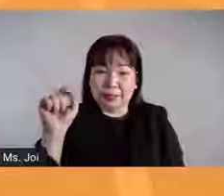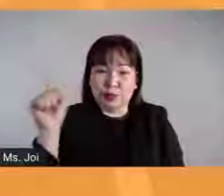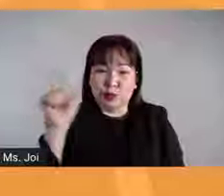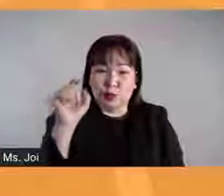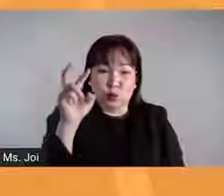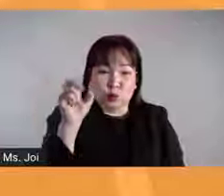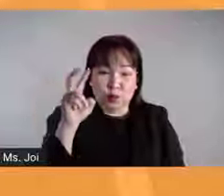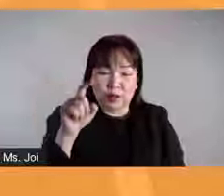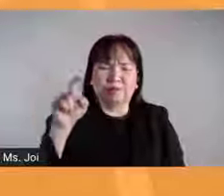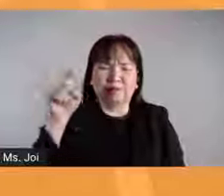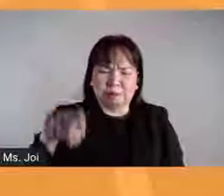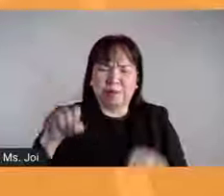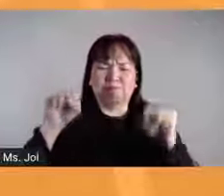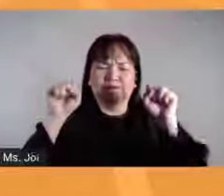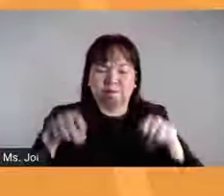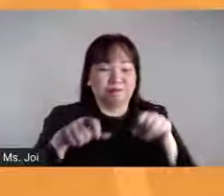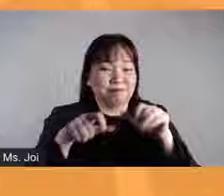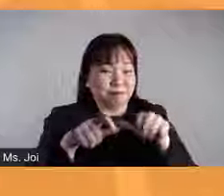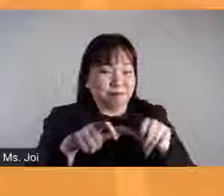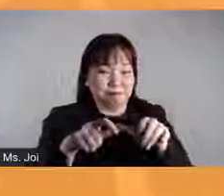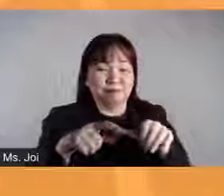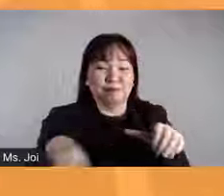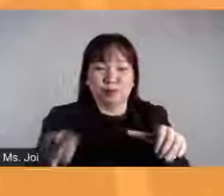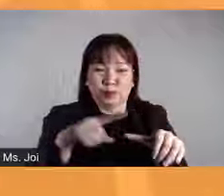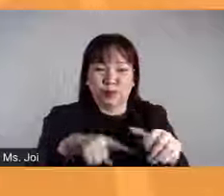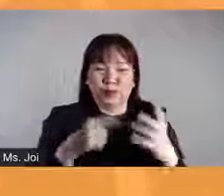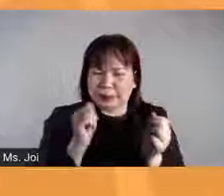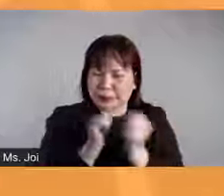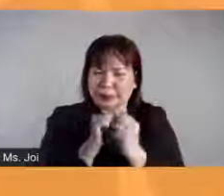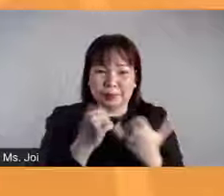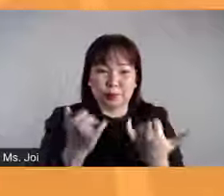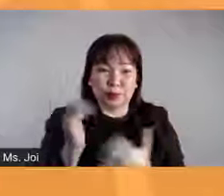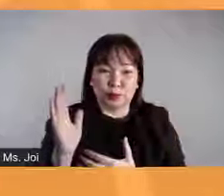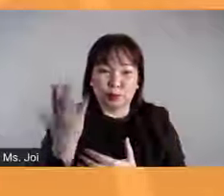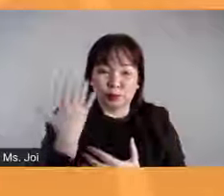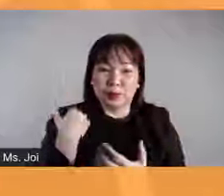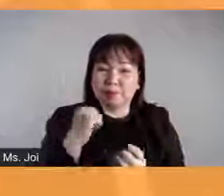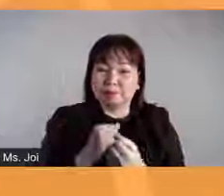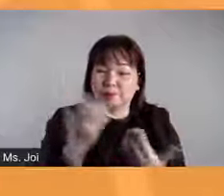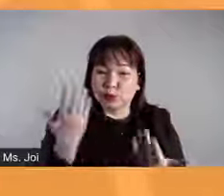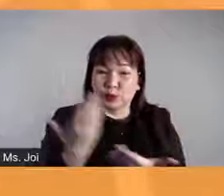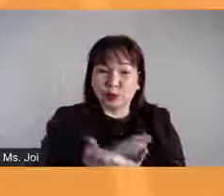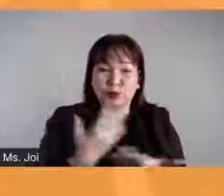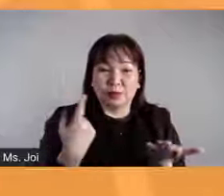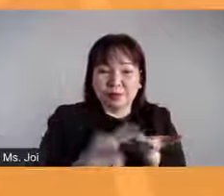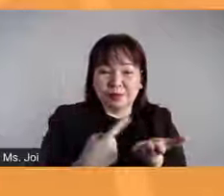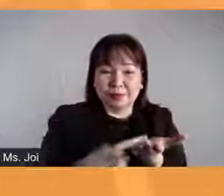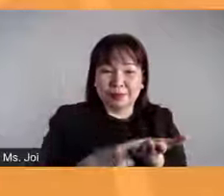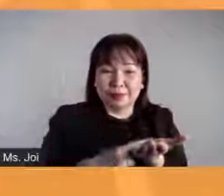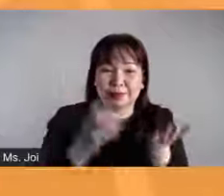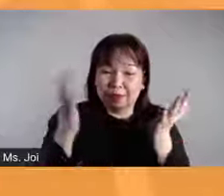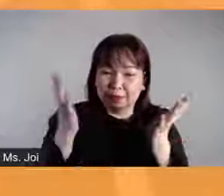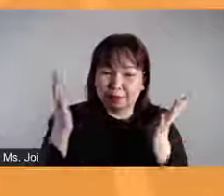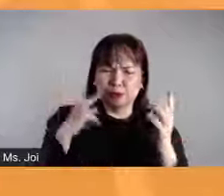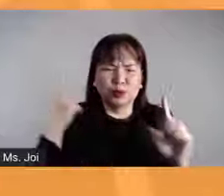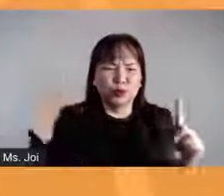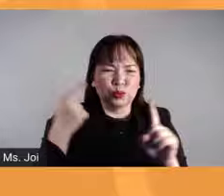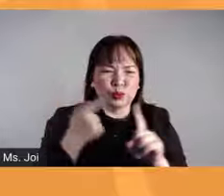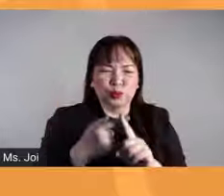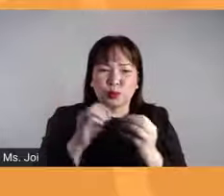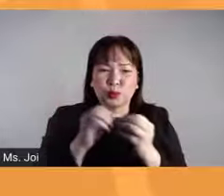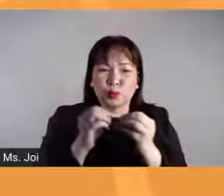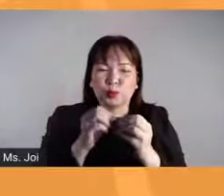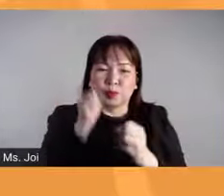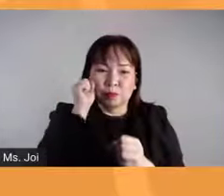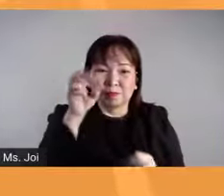Dapat Pwede. Samahan niyo po kami ngayong umaga sa panibagong talakayan na ang layunin ay palakasing ang kaalaman ng